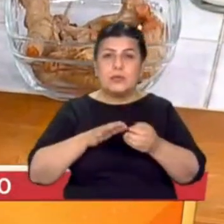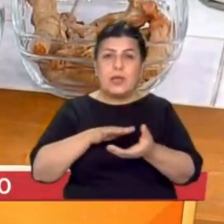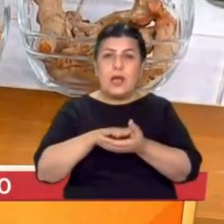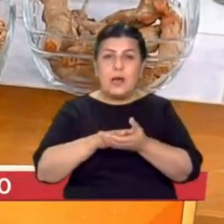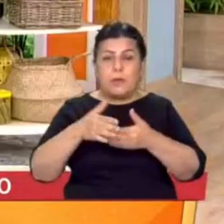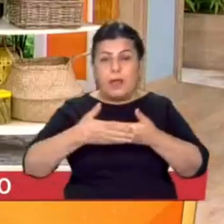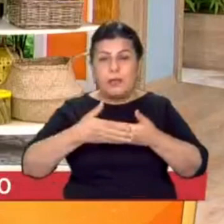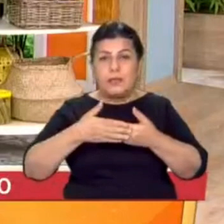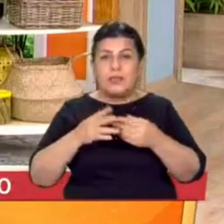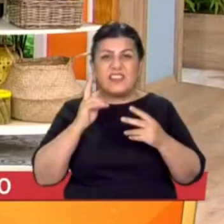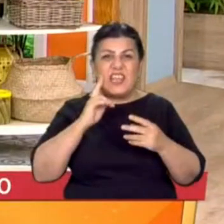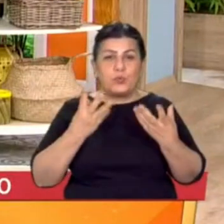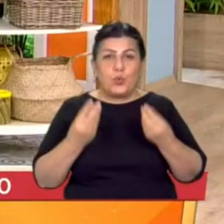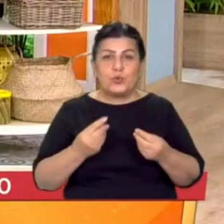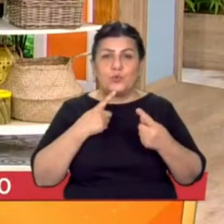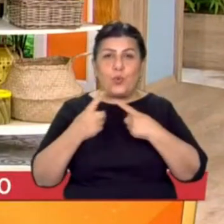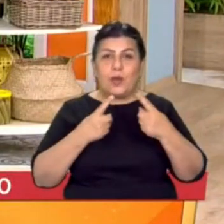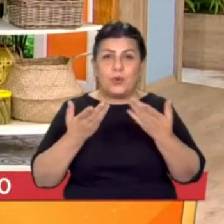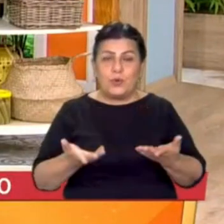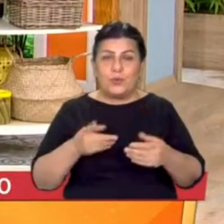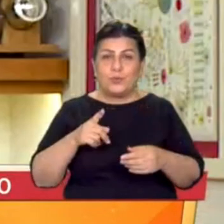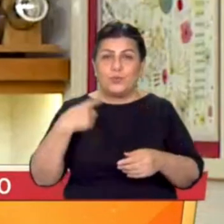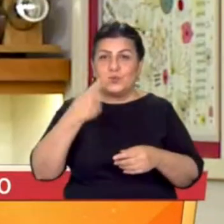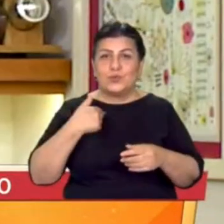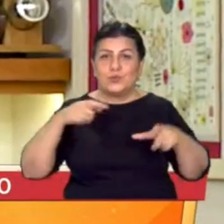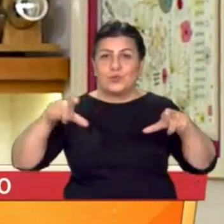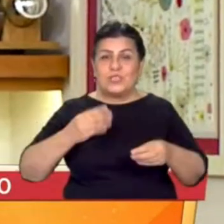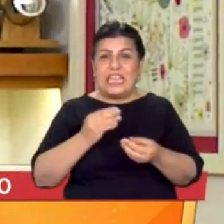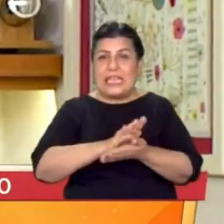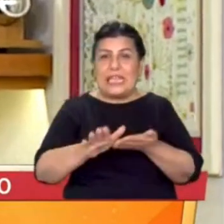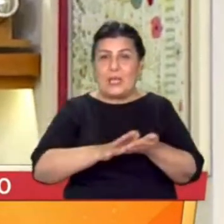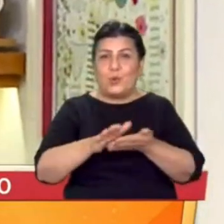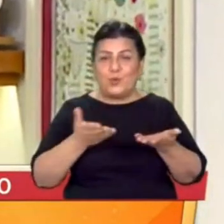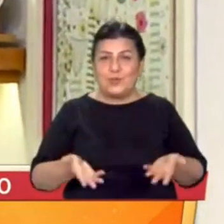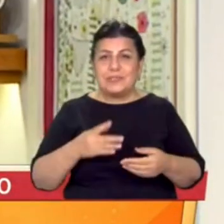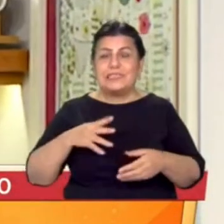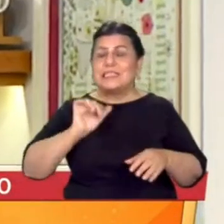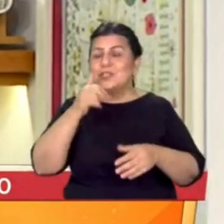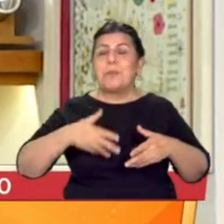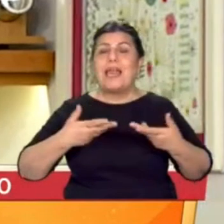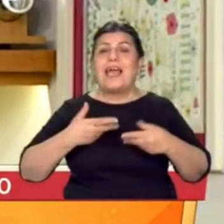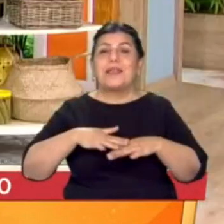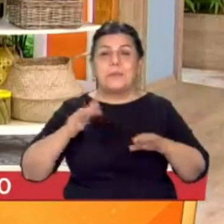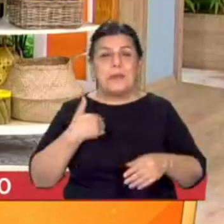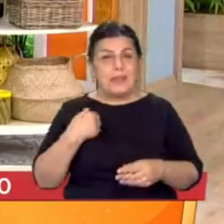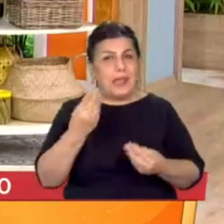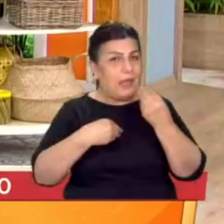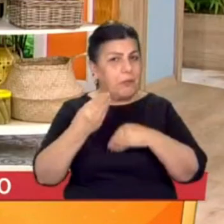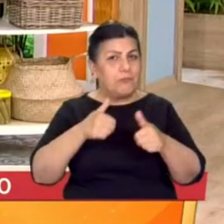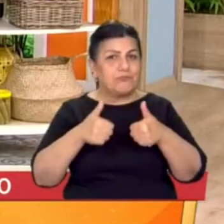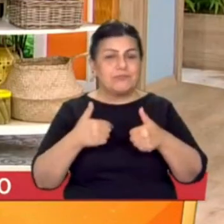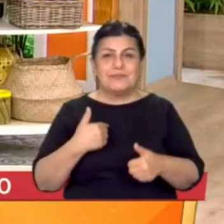kadar temiz olduğu ancak şey olduğu söyleniyor. Dolayısıyla biz stüdyomuzda iyi yıkıyoruz bunu. Evet. Hiç merak etmeyin. Ben bir de tadabilirim birazdan.